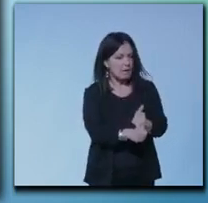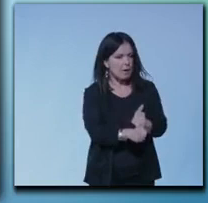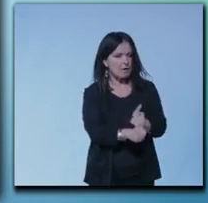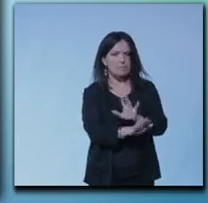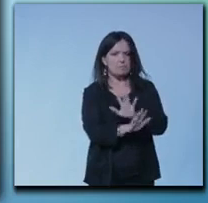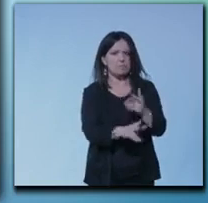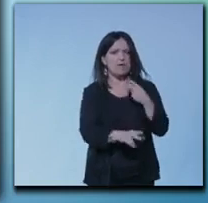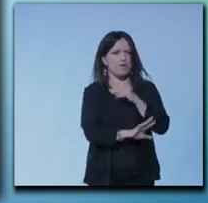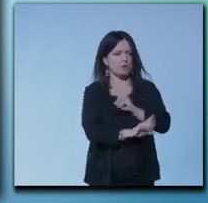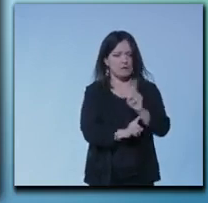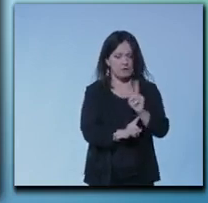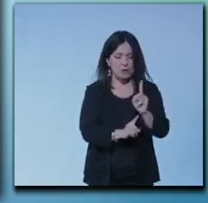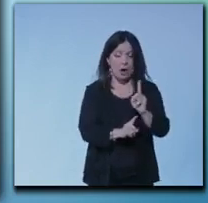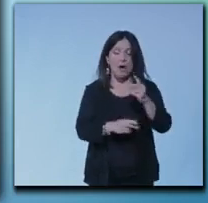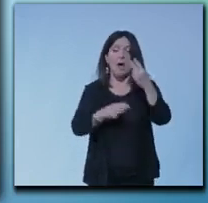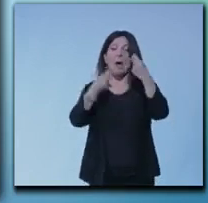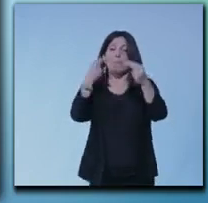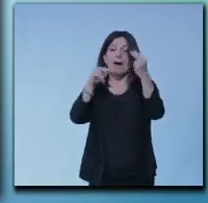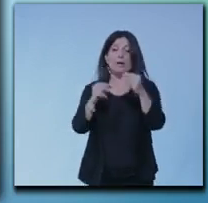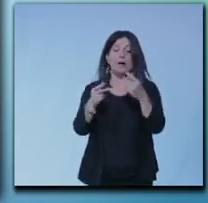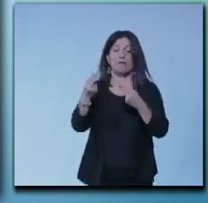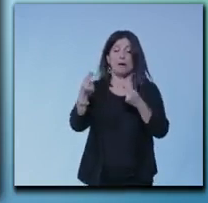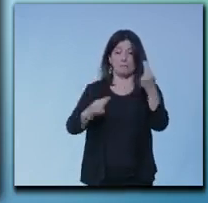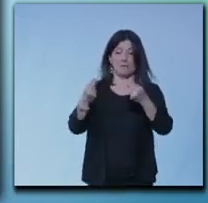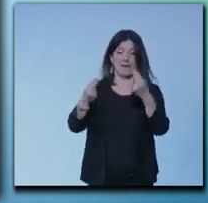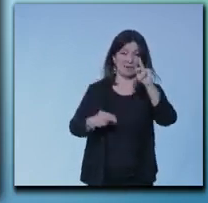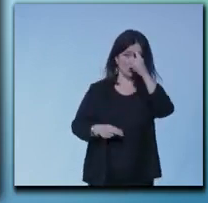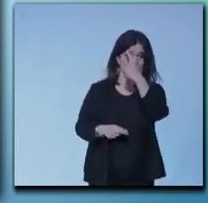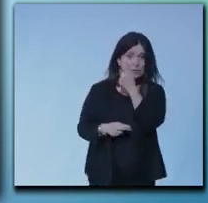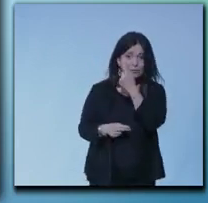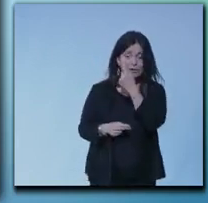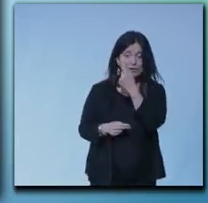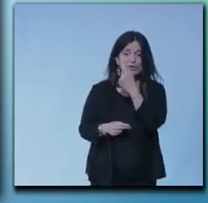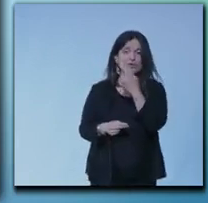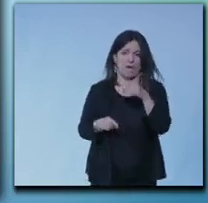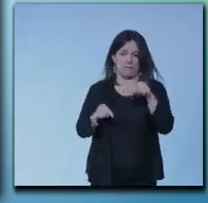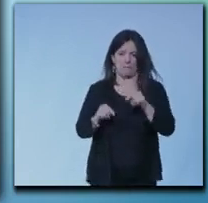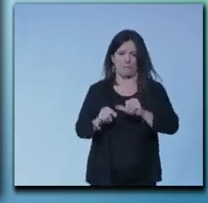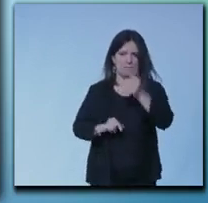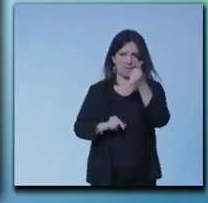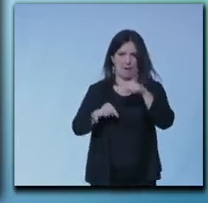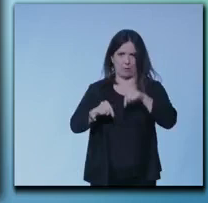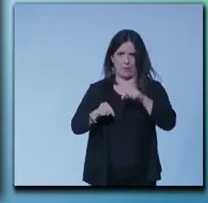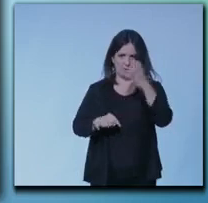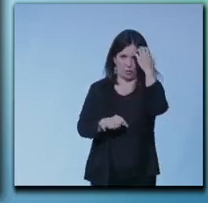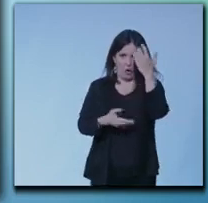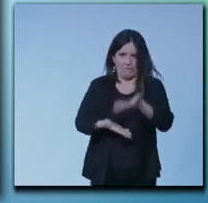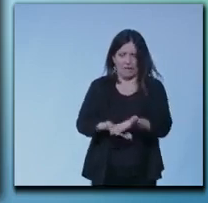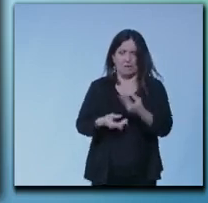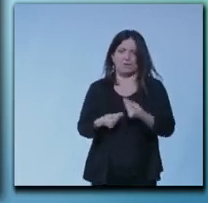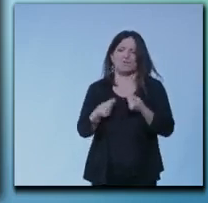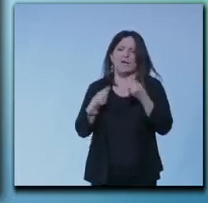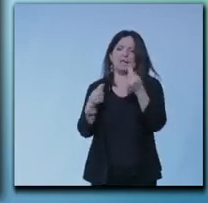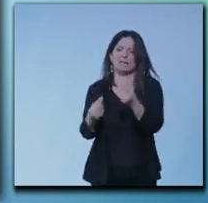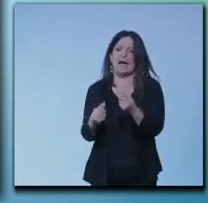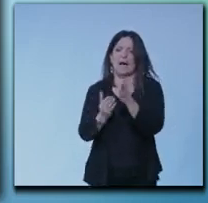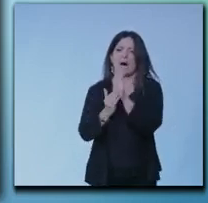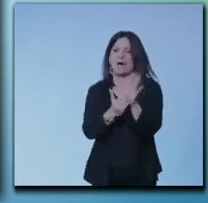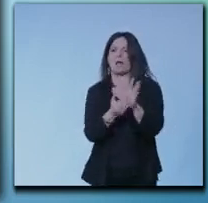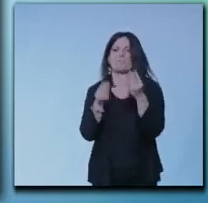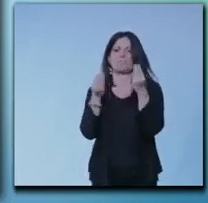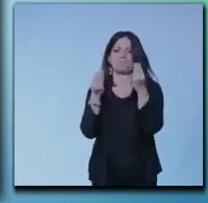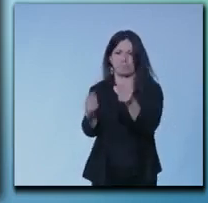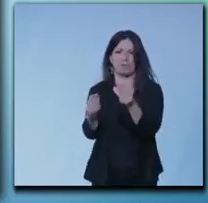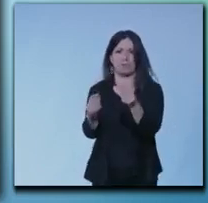manovra di bilancio difficile come la prima di questo governo dei segni non le soluzioni ai problemi nel mondo ma dei